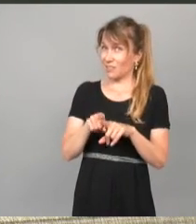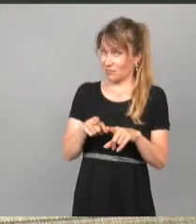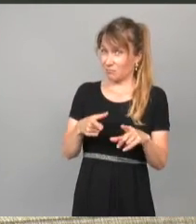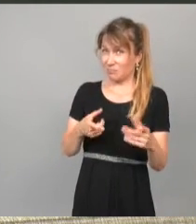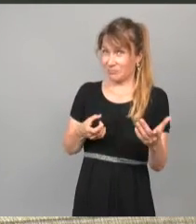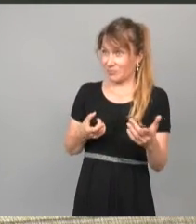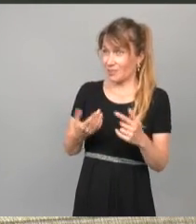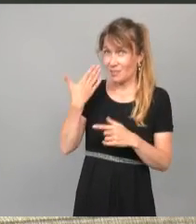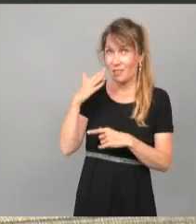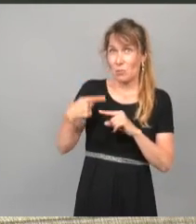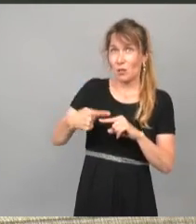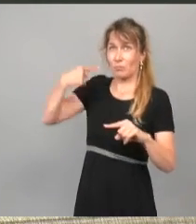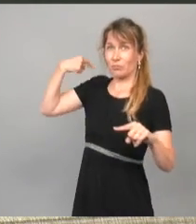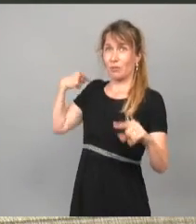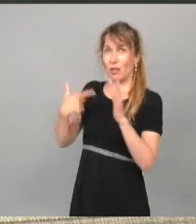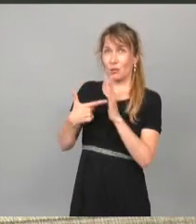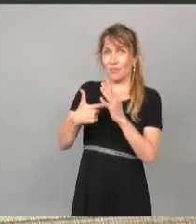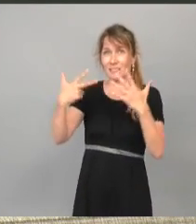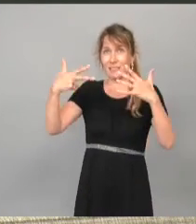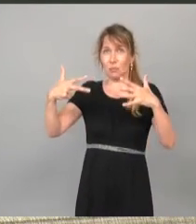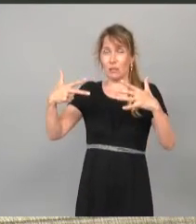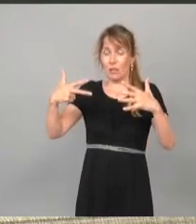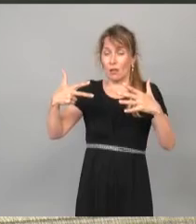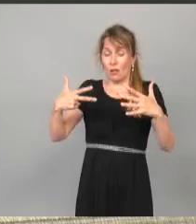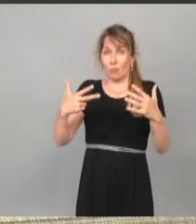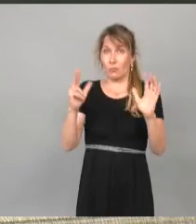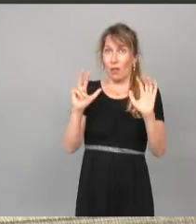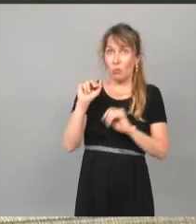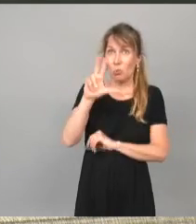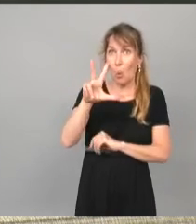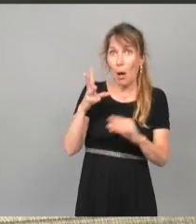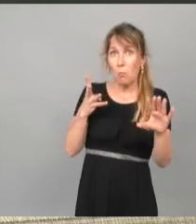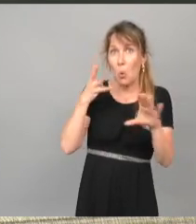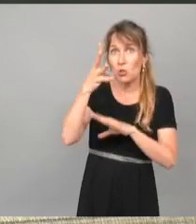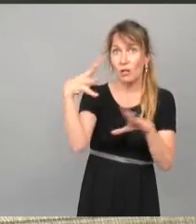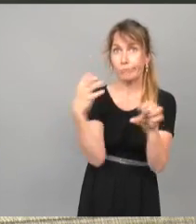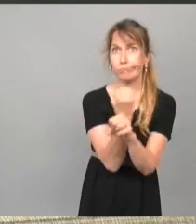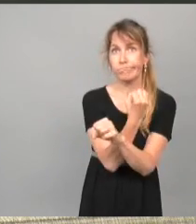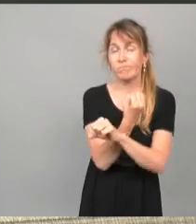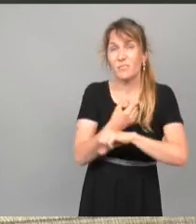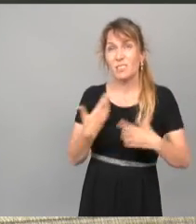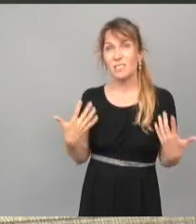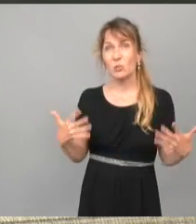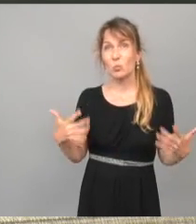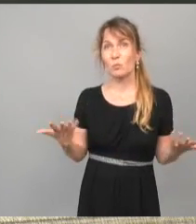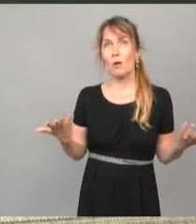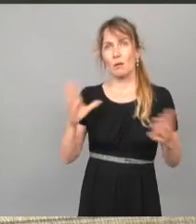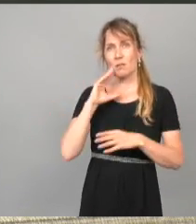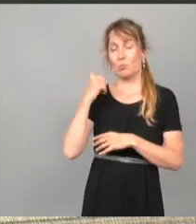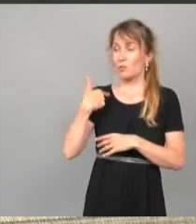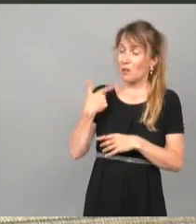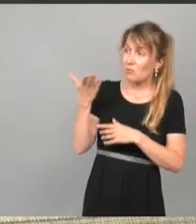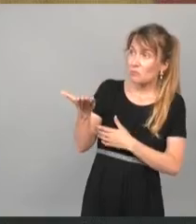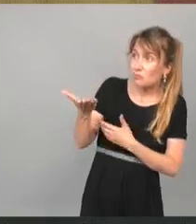été soutenus. Voilà. Donc, je persiste les signes et je propose de ne pas retenir, en tout cas, les amendements que vous avez proposés. souhaite.